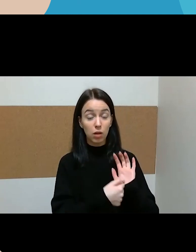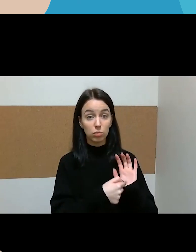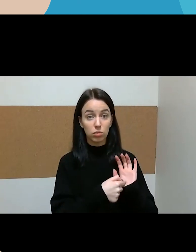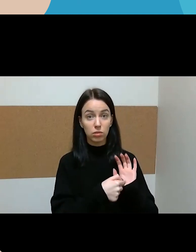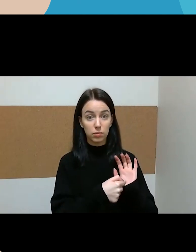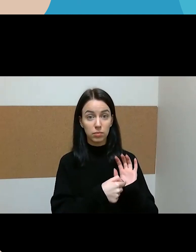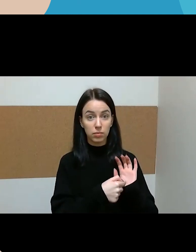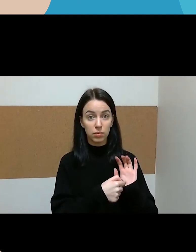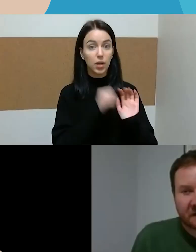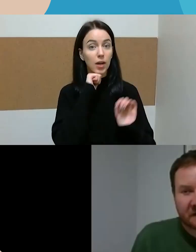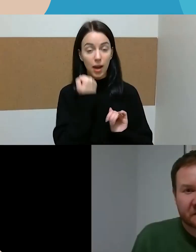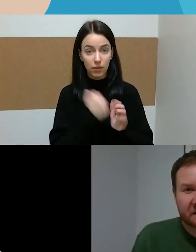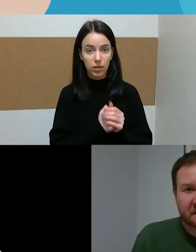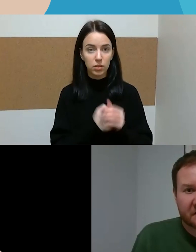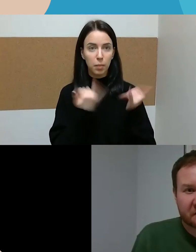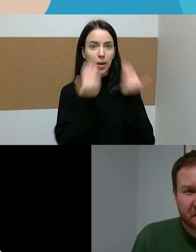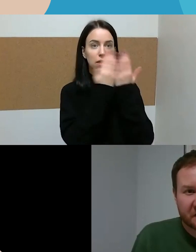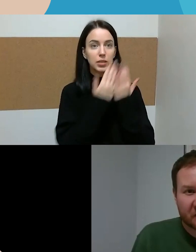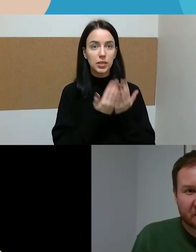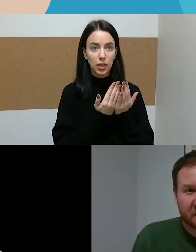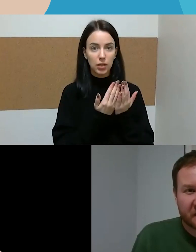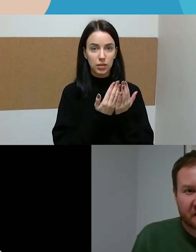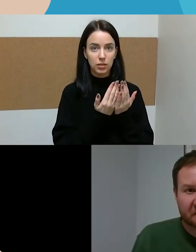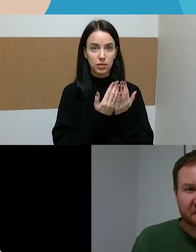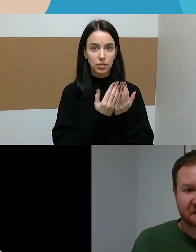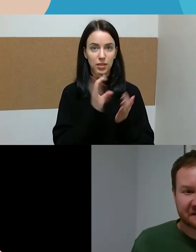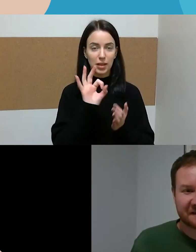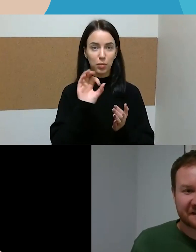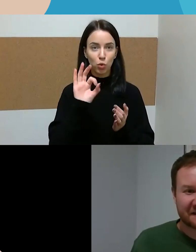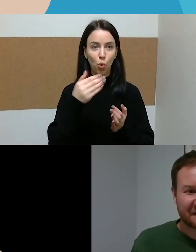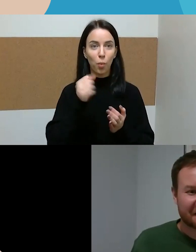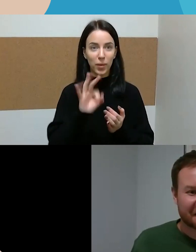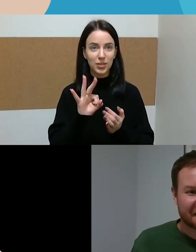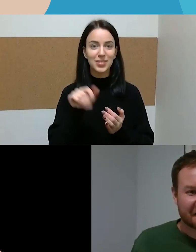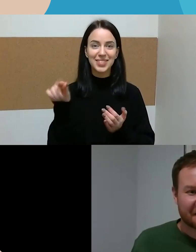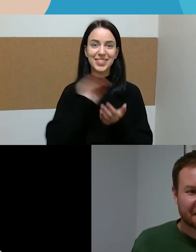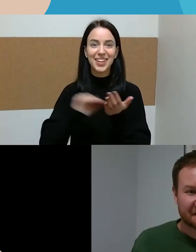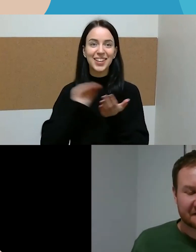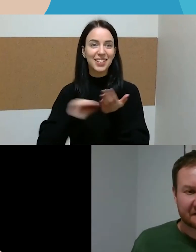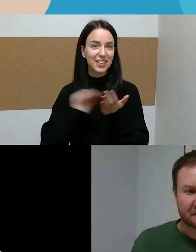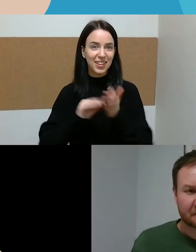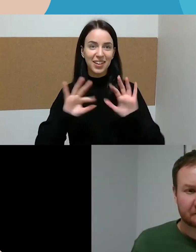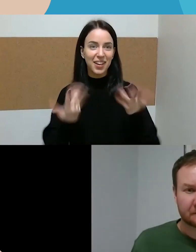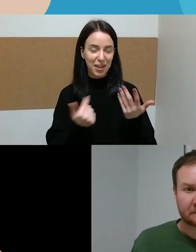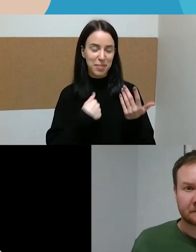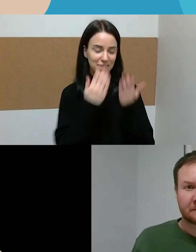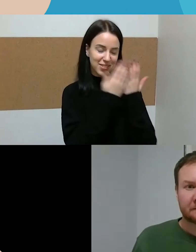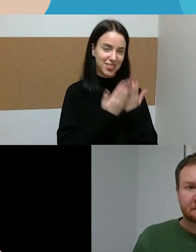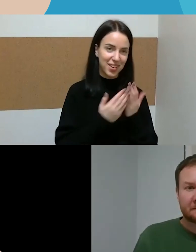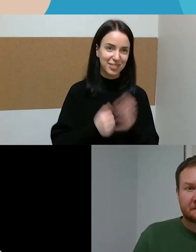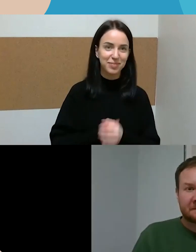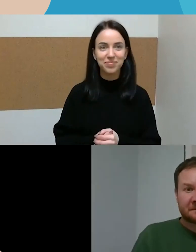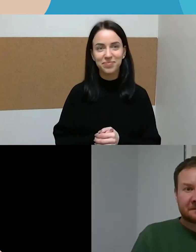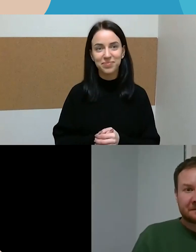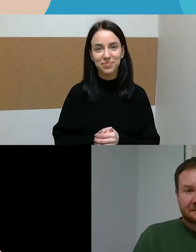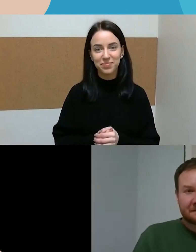apie tai, kaip mano tėtis rašo knygą Tomas Dirgėlos. Taip, jėga. Tomai, dar jūs